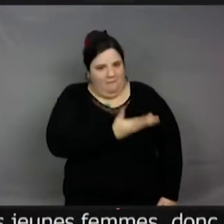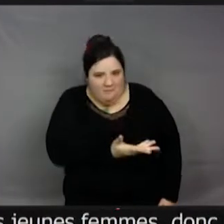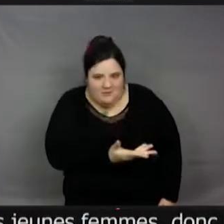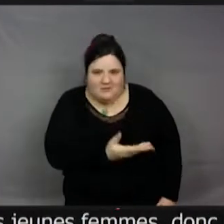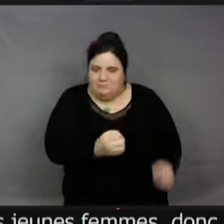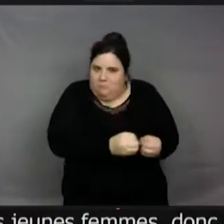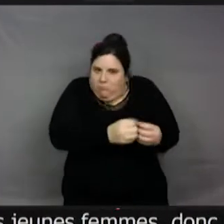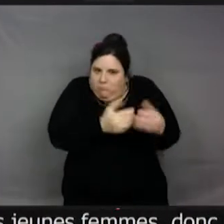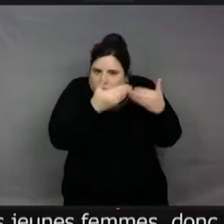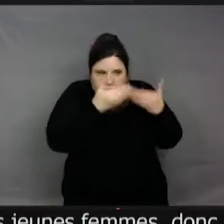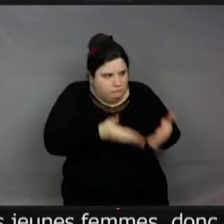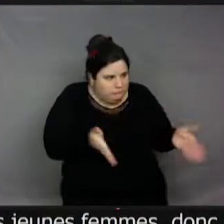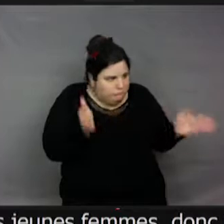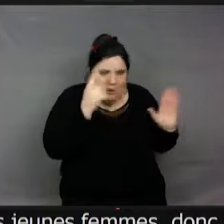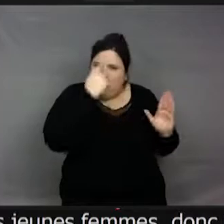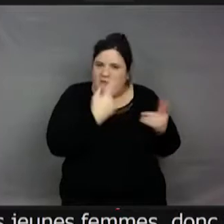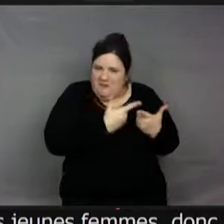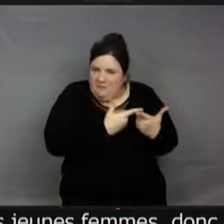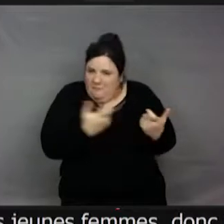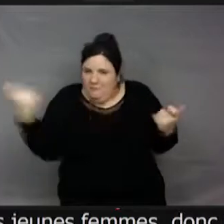à enfin être presque mainstream.